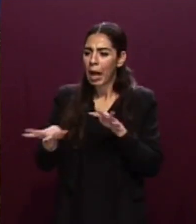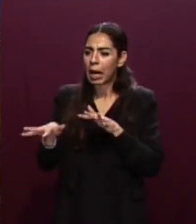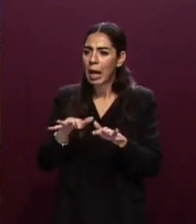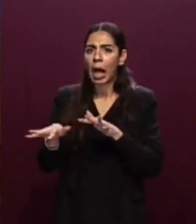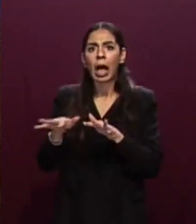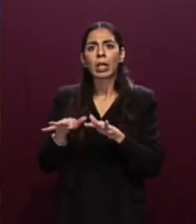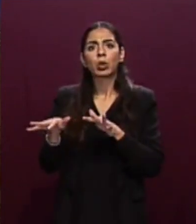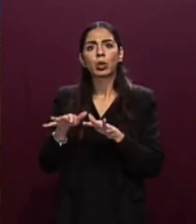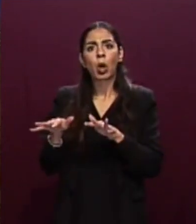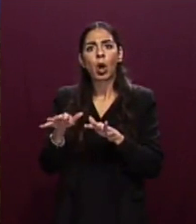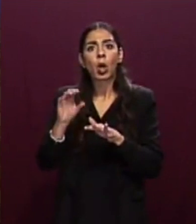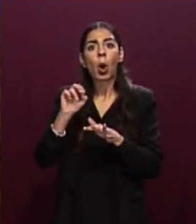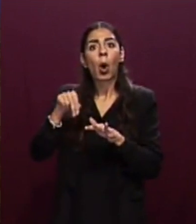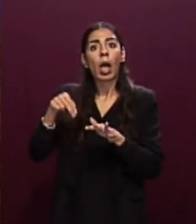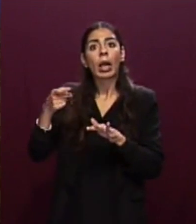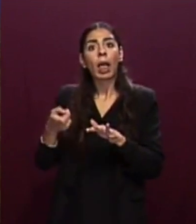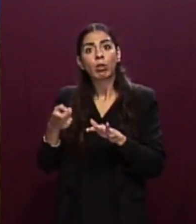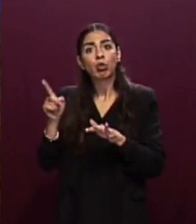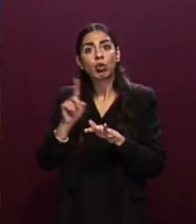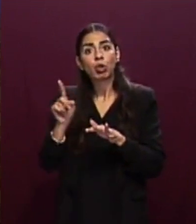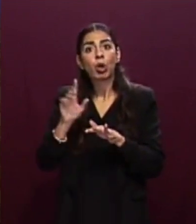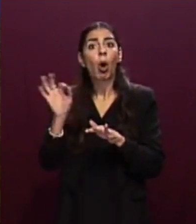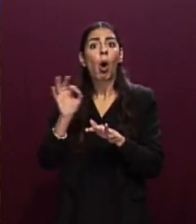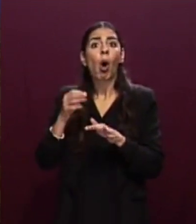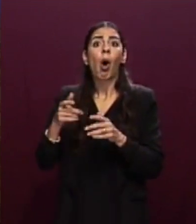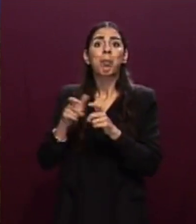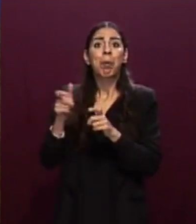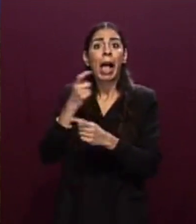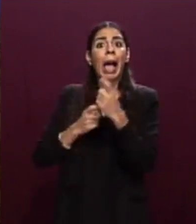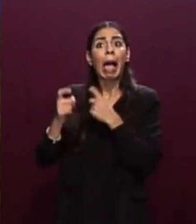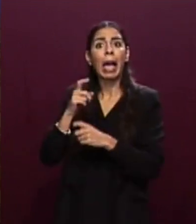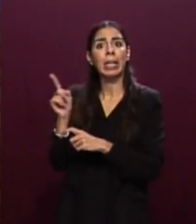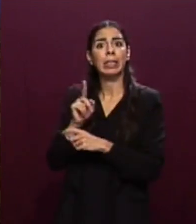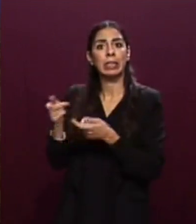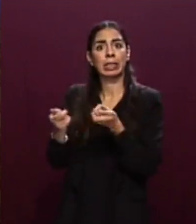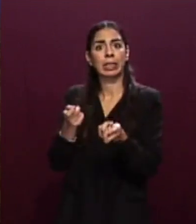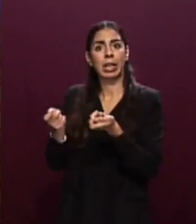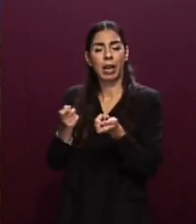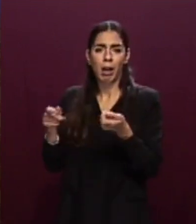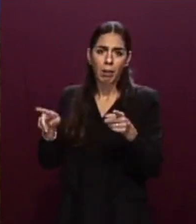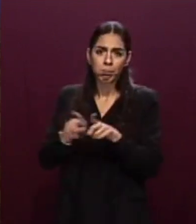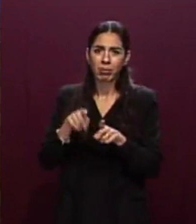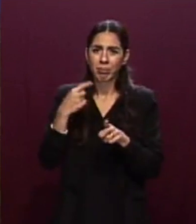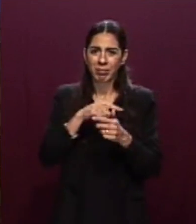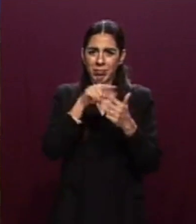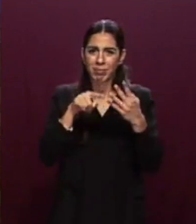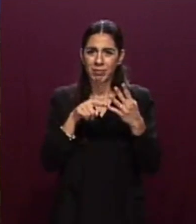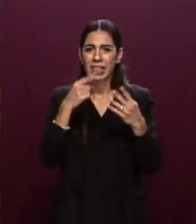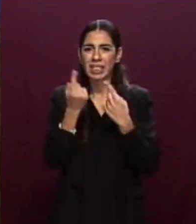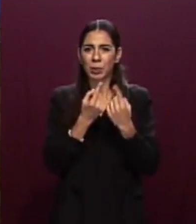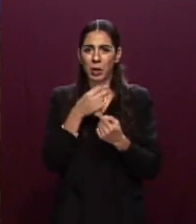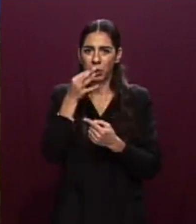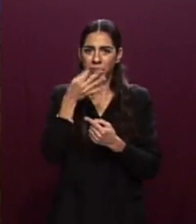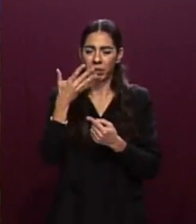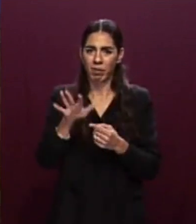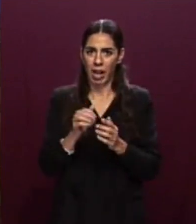facenti capo ad ONG e spesso in acque SAR non italiane, come è avvenuto per l'appunto nei casi che abbiamo descritto. Per questo abbiamo